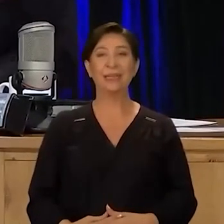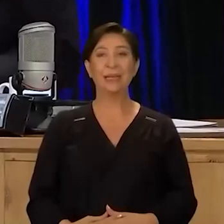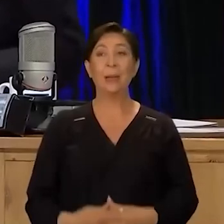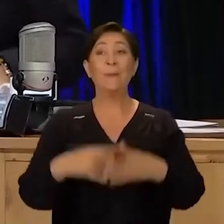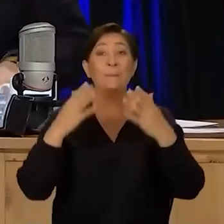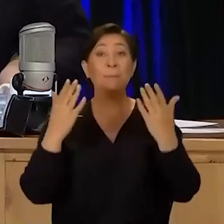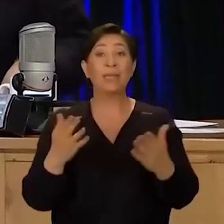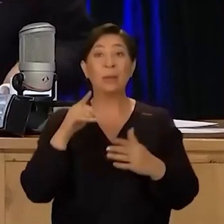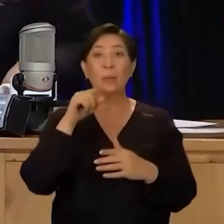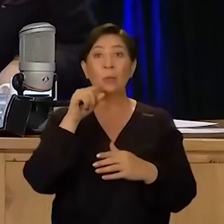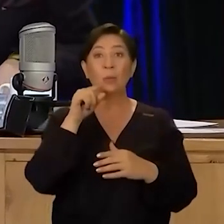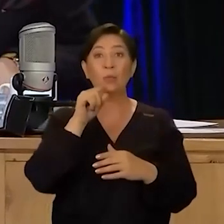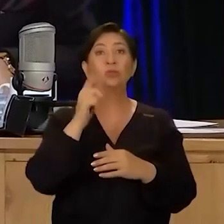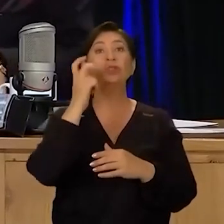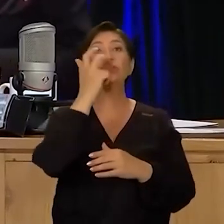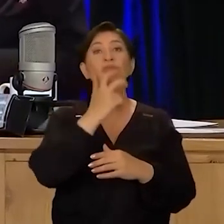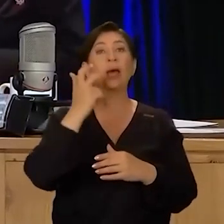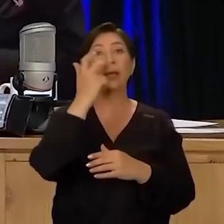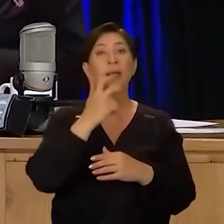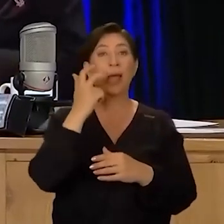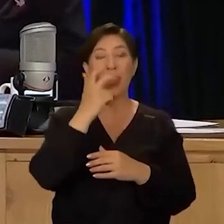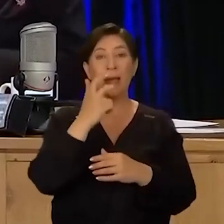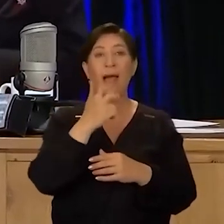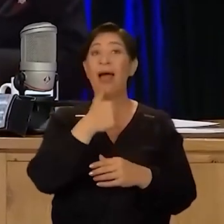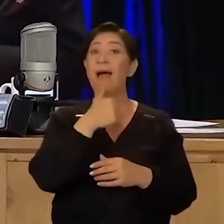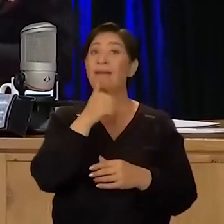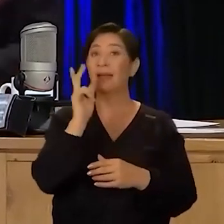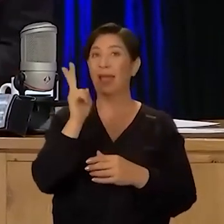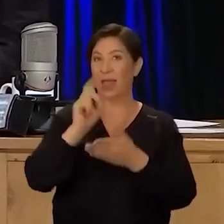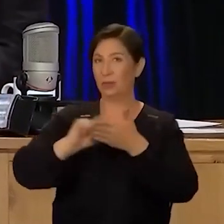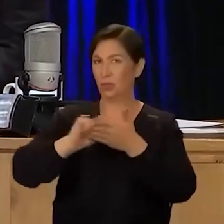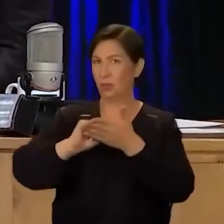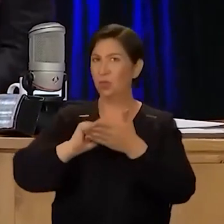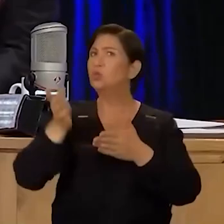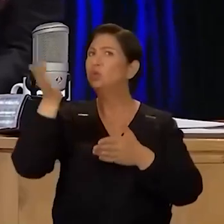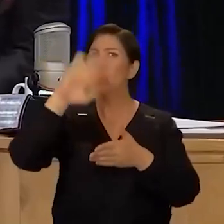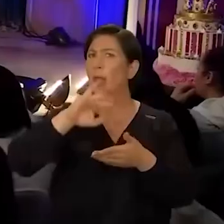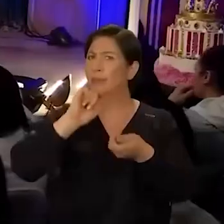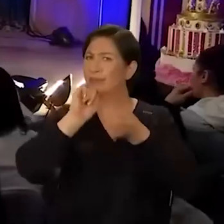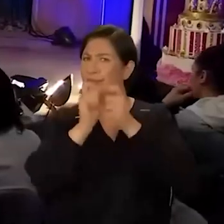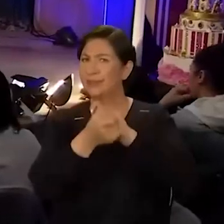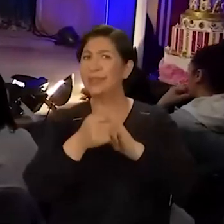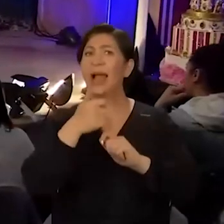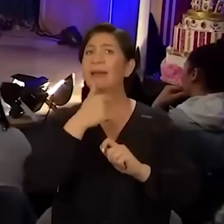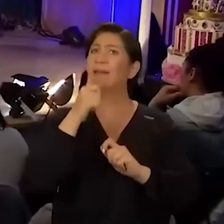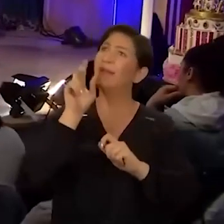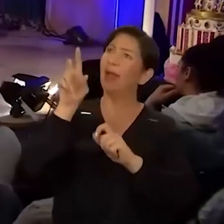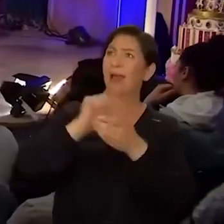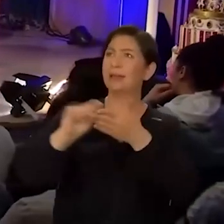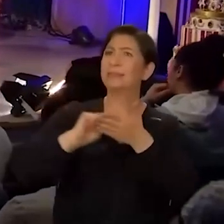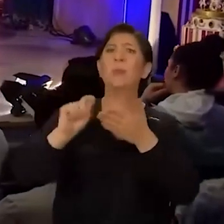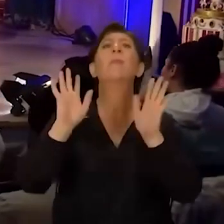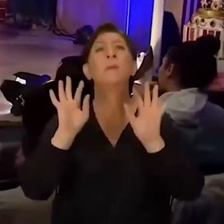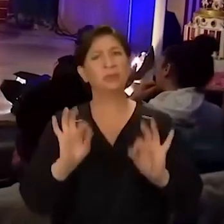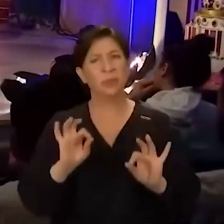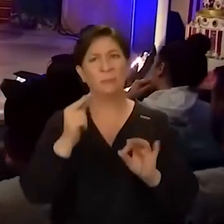galiba biraz bu şarkılar erkeklere yazılıyordu. Sonra artık galiba erkeklere yazılmamaya başlandı. Biraz